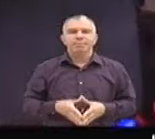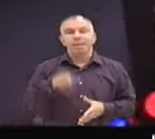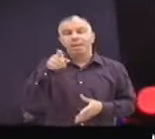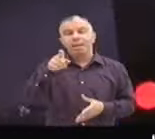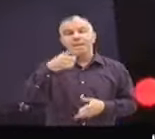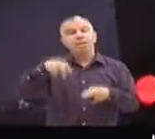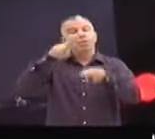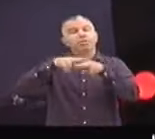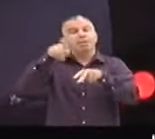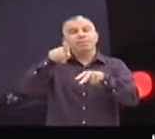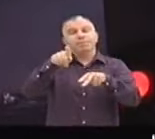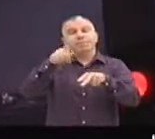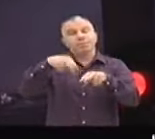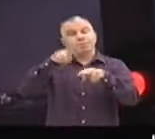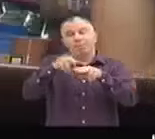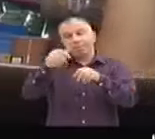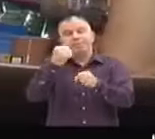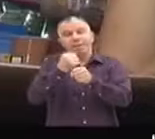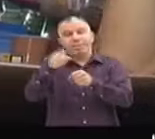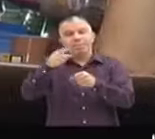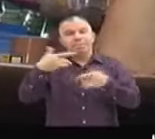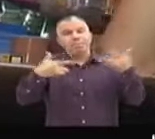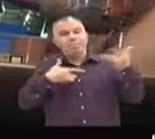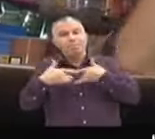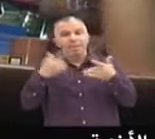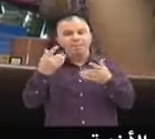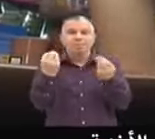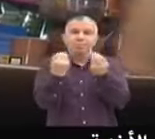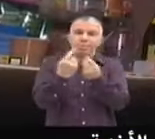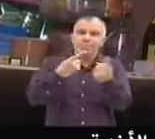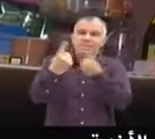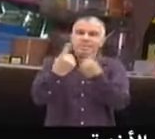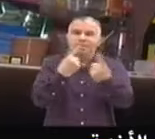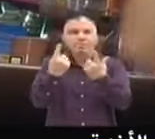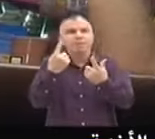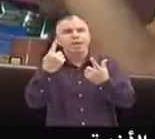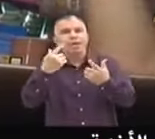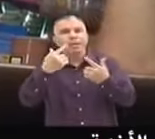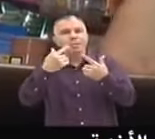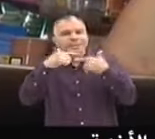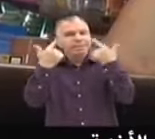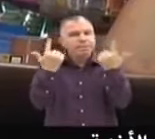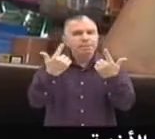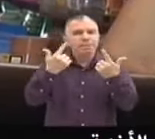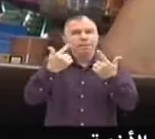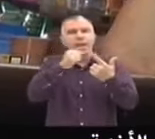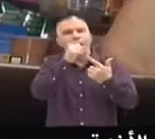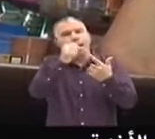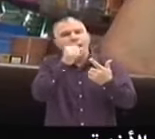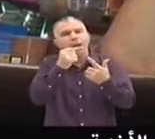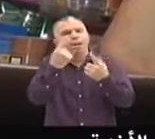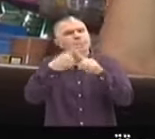C'est-à-dire que'est la chef d'orchestre. Et voilà, nous, on est là. On apporte le petit coup de violon qui fait que la chanson à la fin.